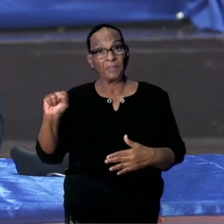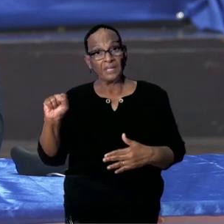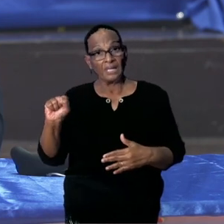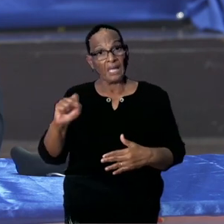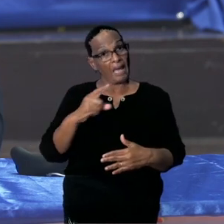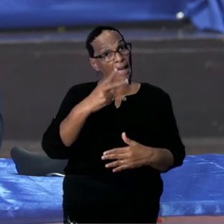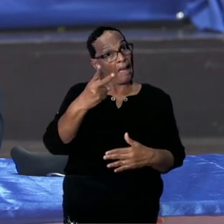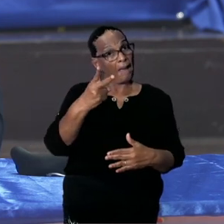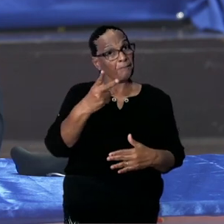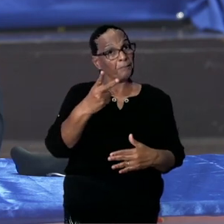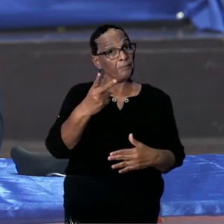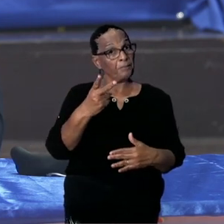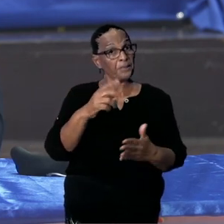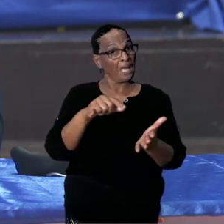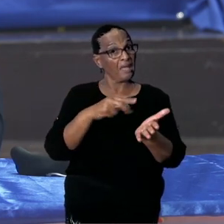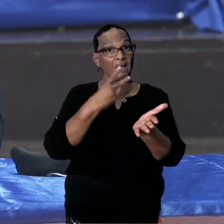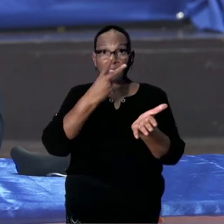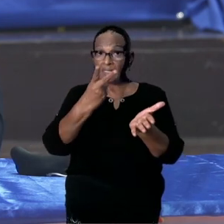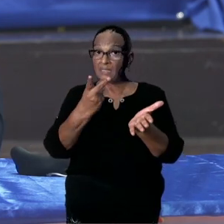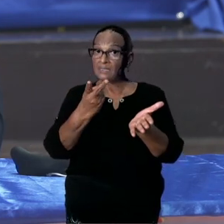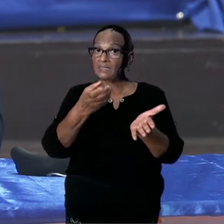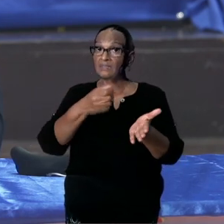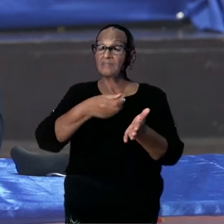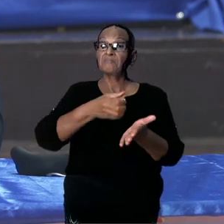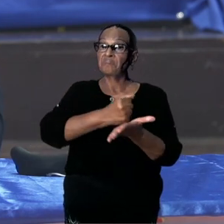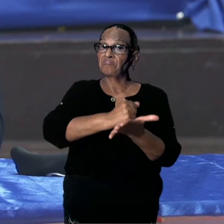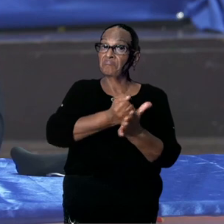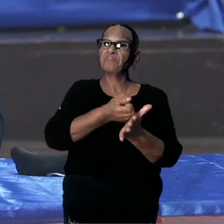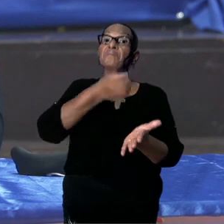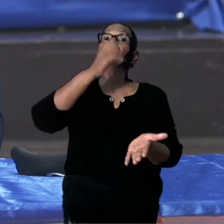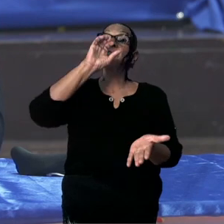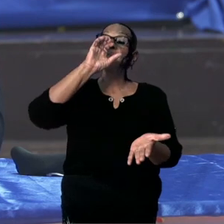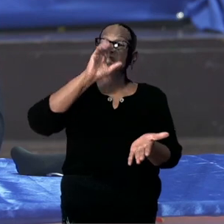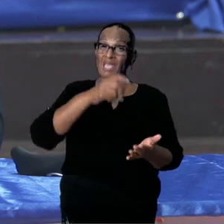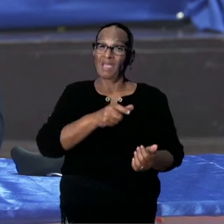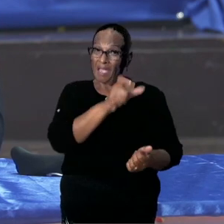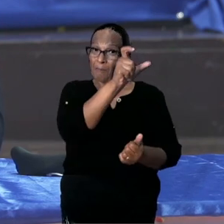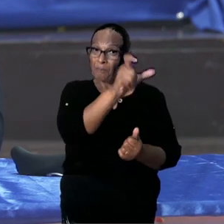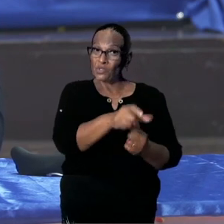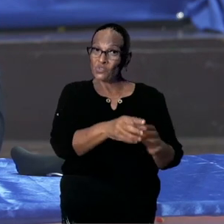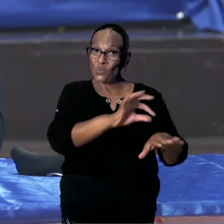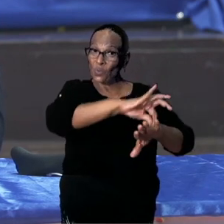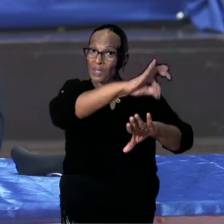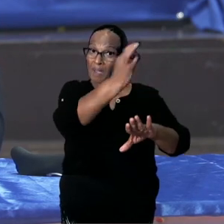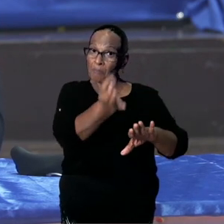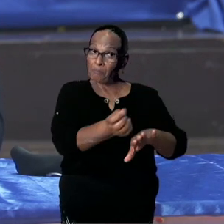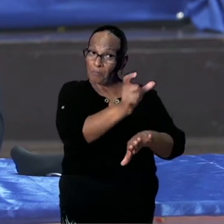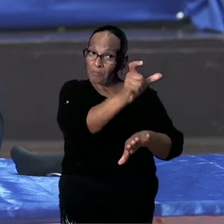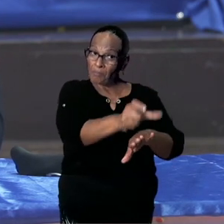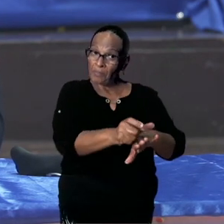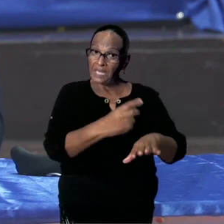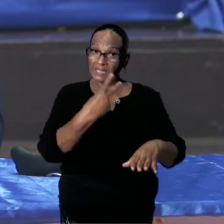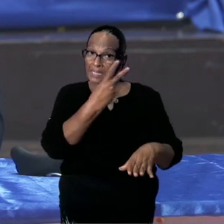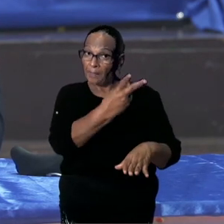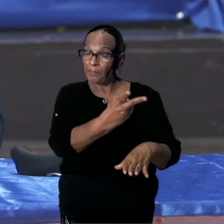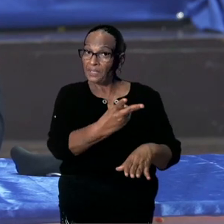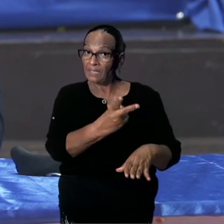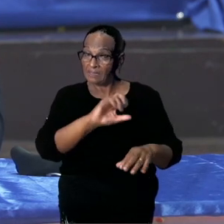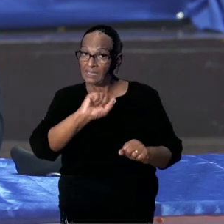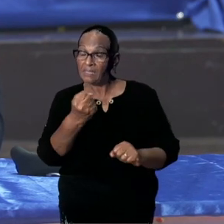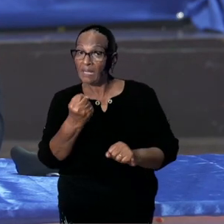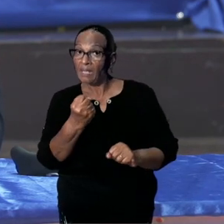u trials gezien van het middel? Hebt u de efficiëntie kunnen beoordelen? Wat voor middel het is? Wat zijn de